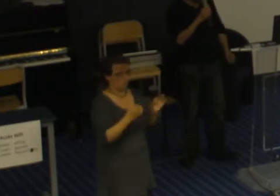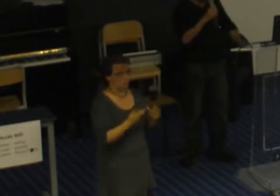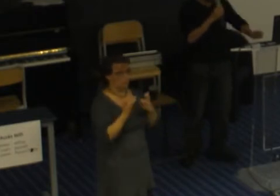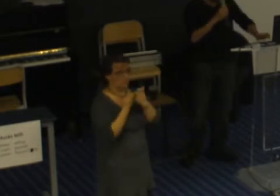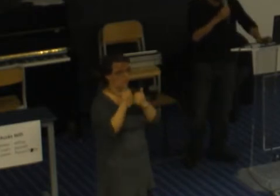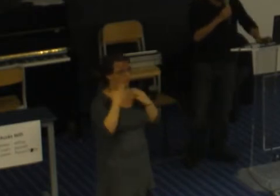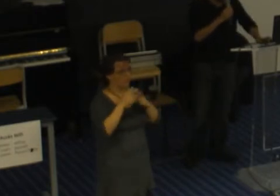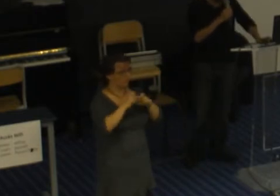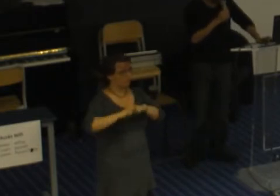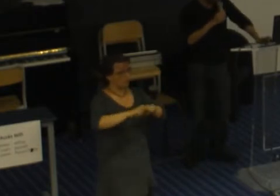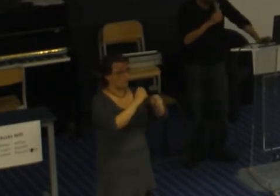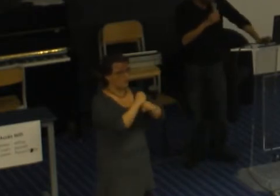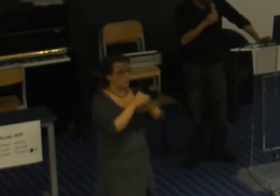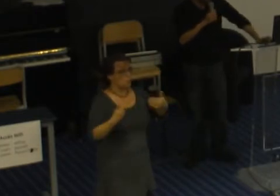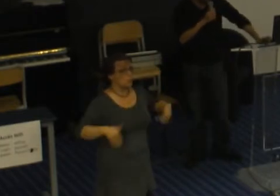'emploi.